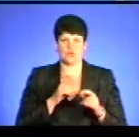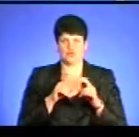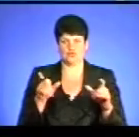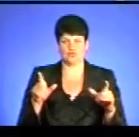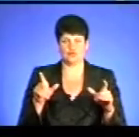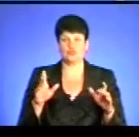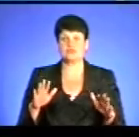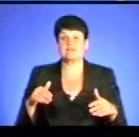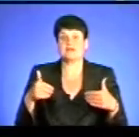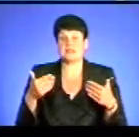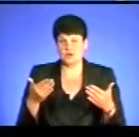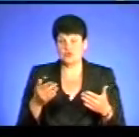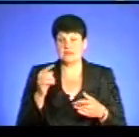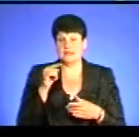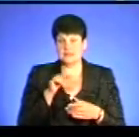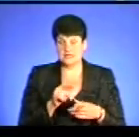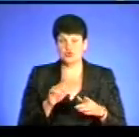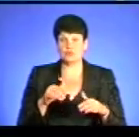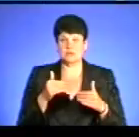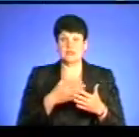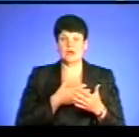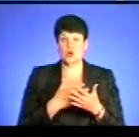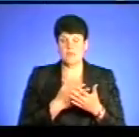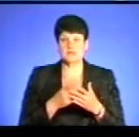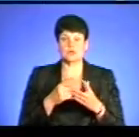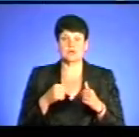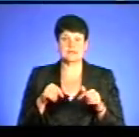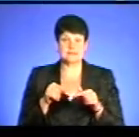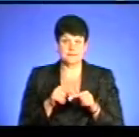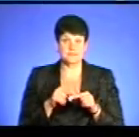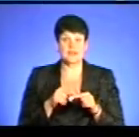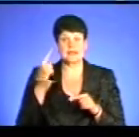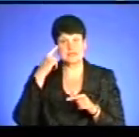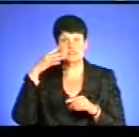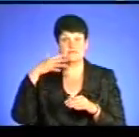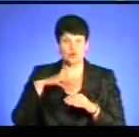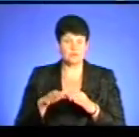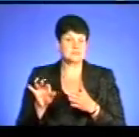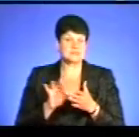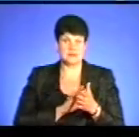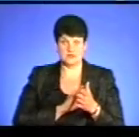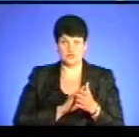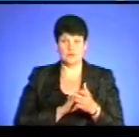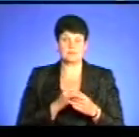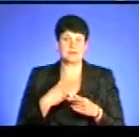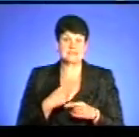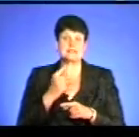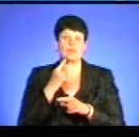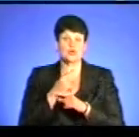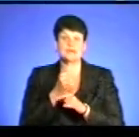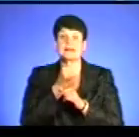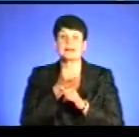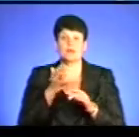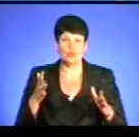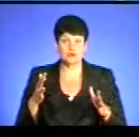звертаючись на те, що подавила подання громадською організацією, як свідомий громадянин, ми зразу реагуємо. Тобто ми заборонити не можемо.